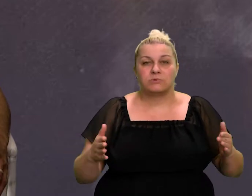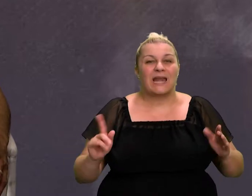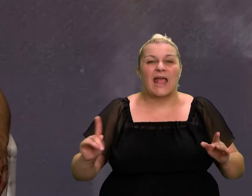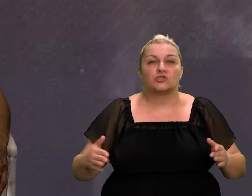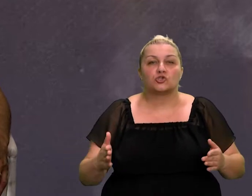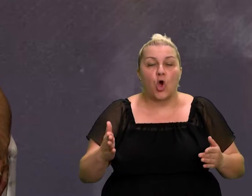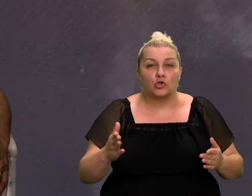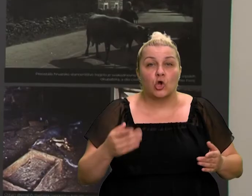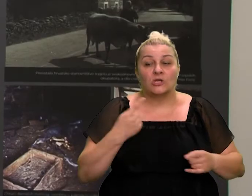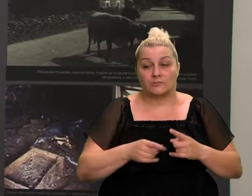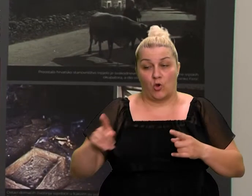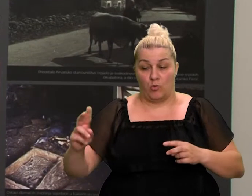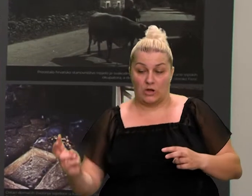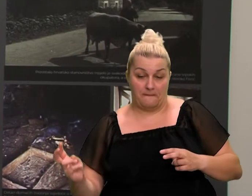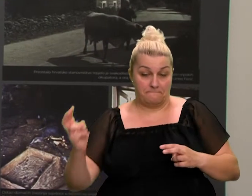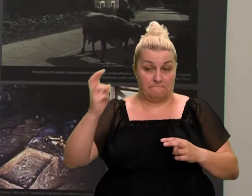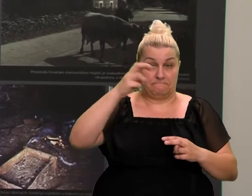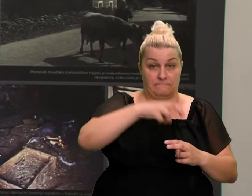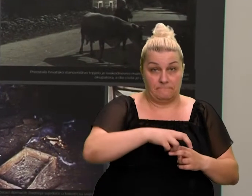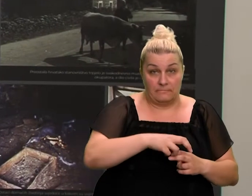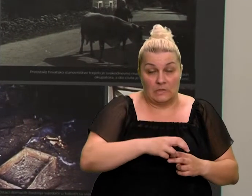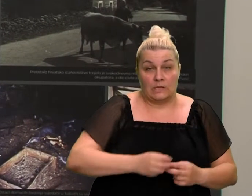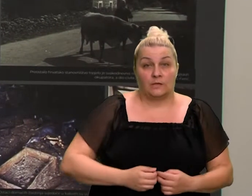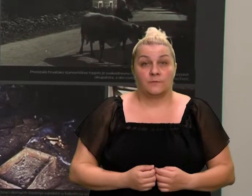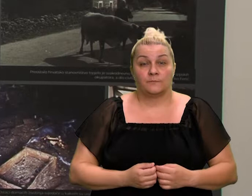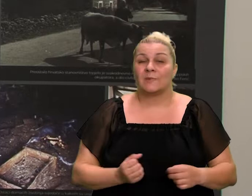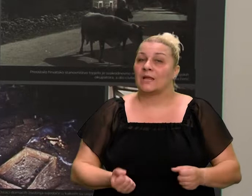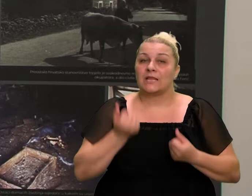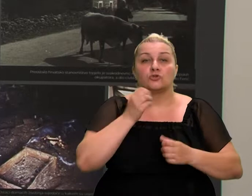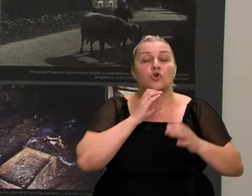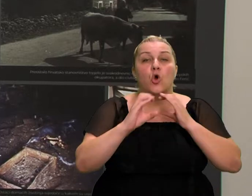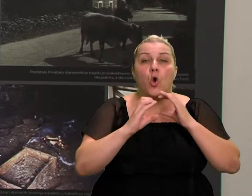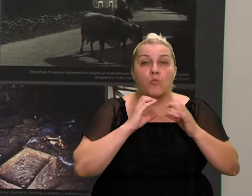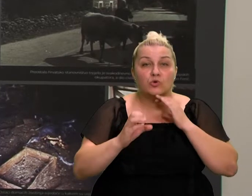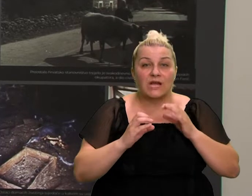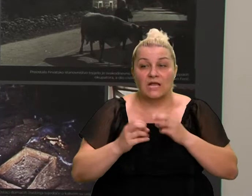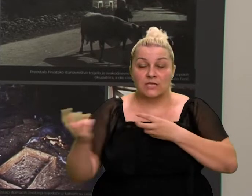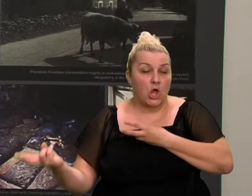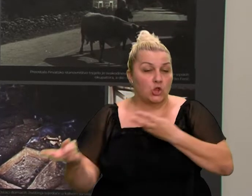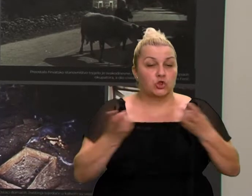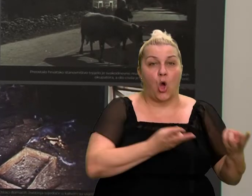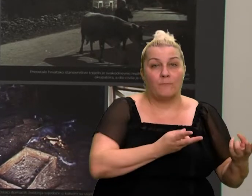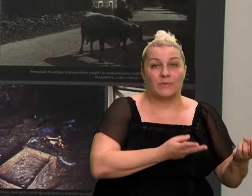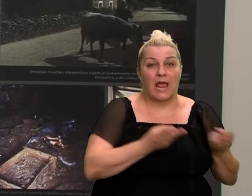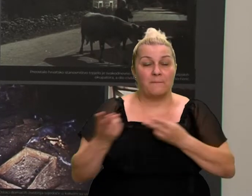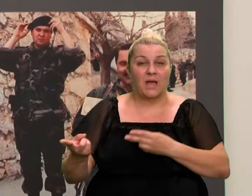jer vi morate primostiti ta dva kanjona i vrlo teško je komuniciraš što se tiče dopreme,